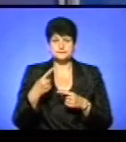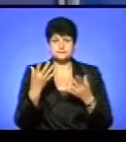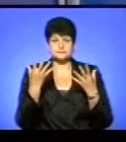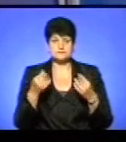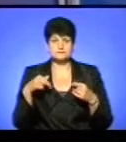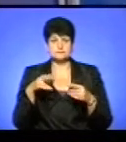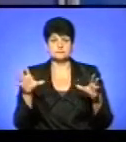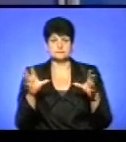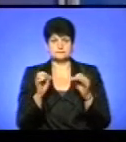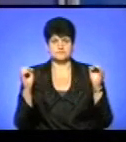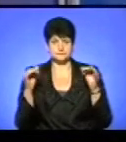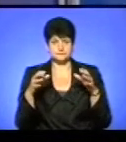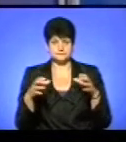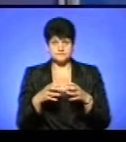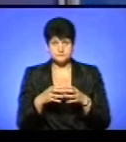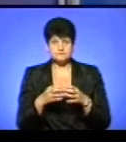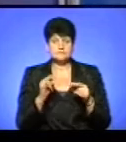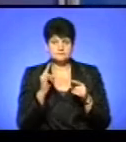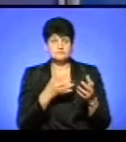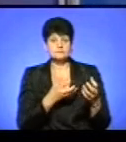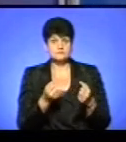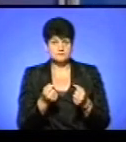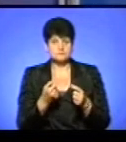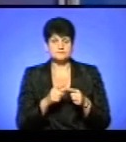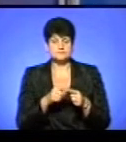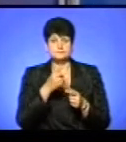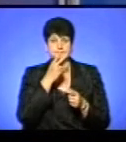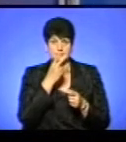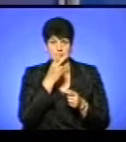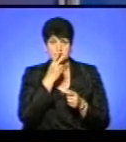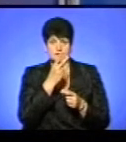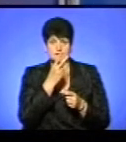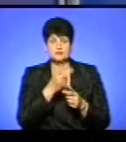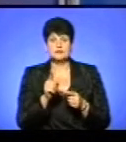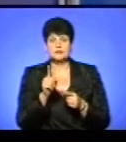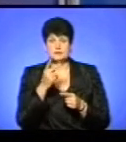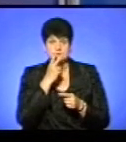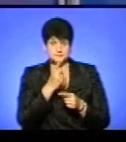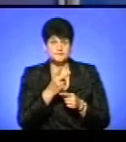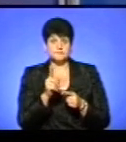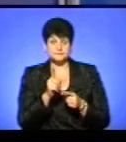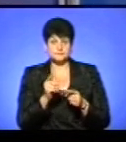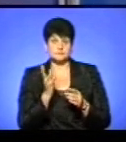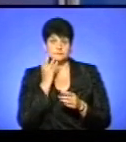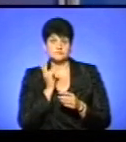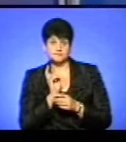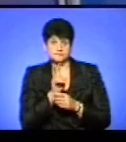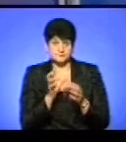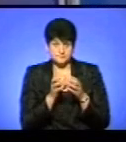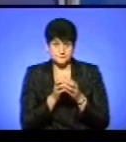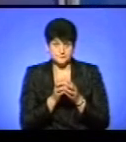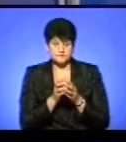всі разом і нам дитину прийняли. це очевидно показано, коли ми зайшли в групу, що вихователь сказав,